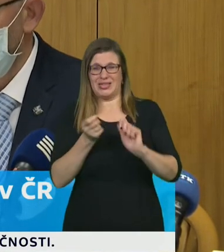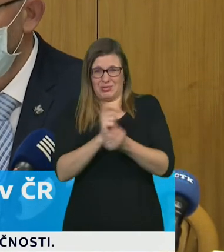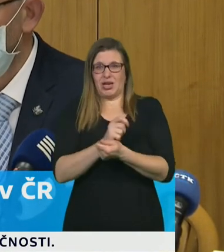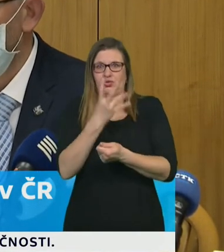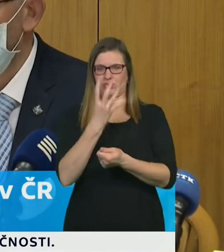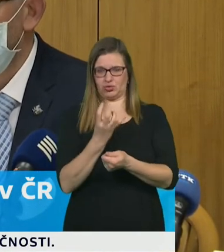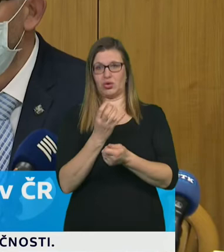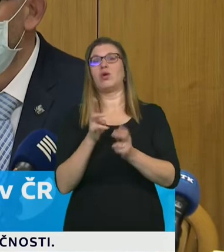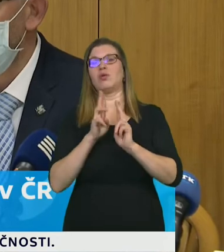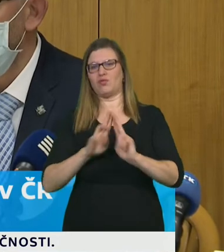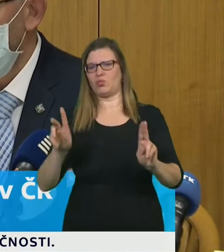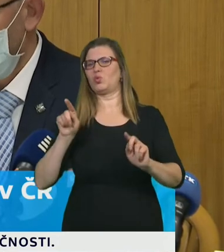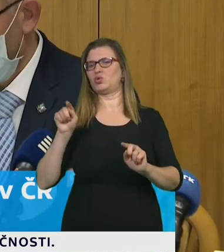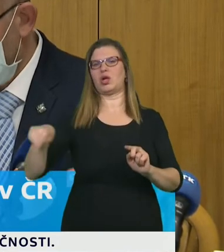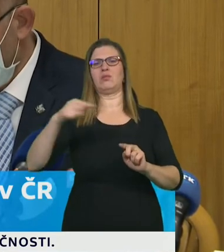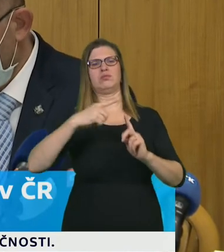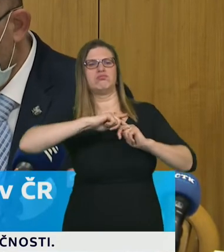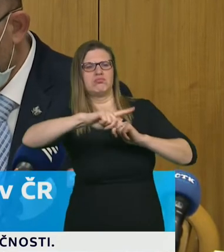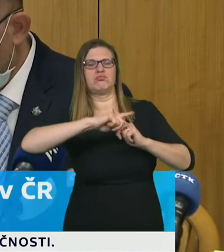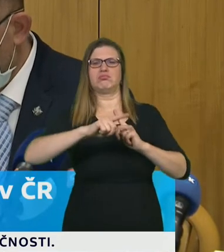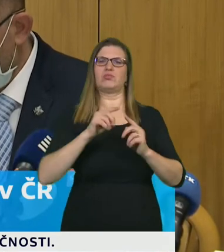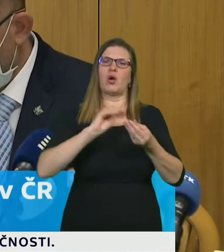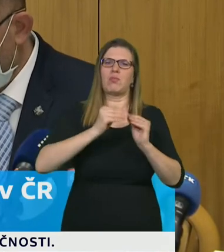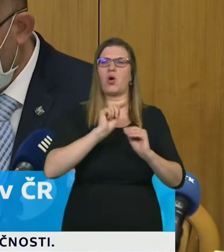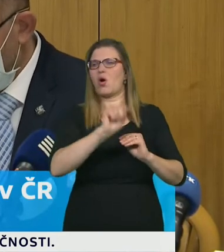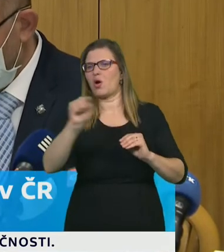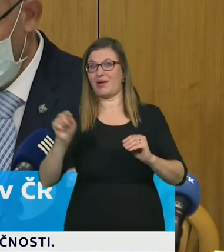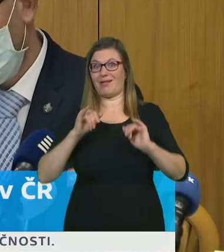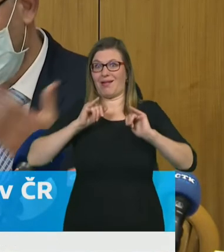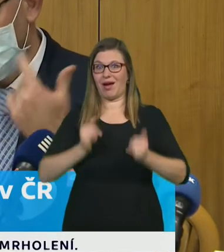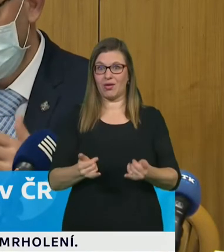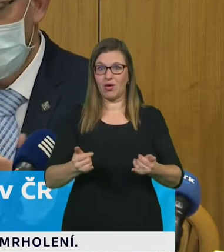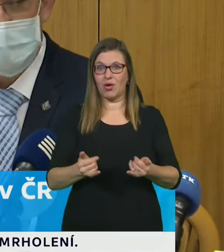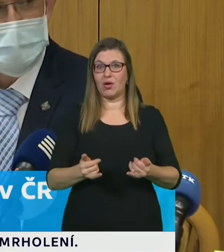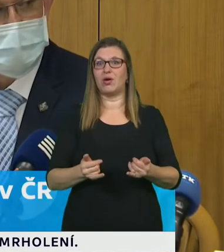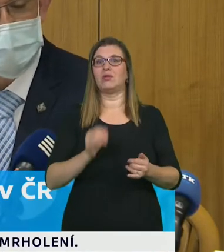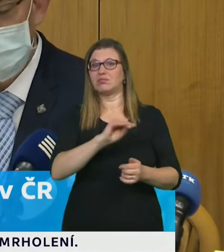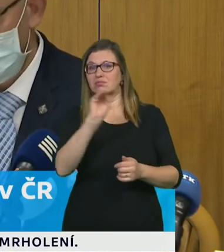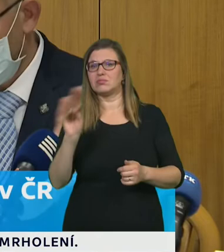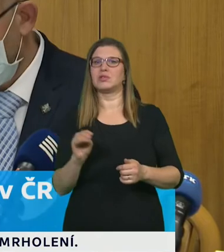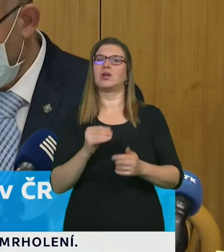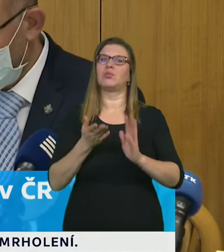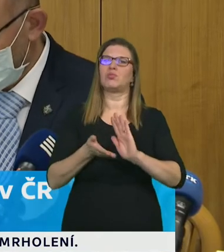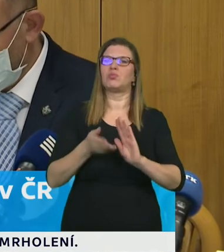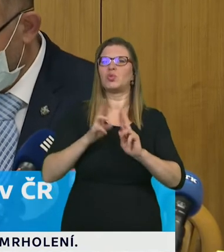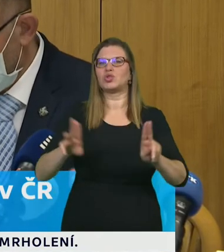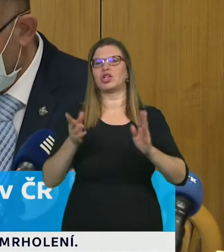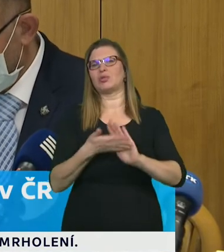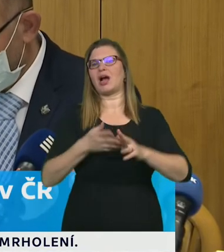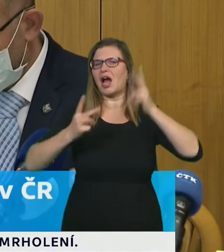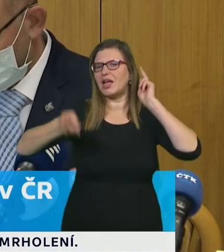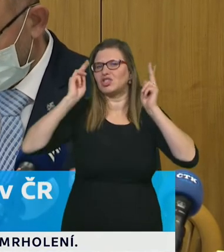obchodníkovi v ulici a budeme moci zajít například nebo já asi ne ke kadeřnici ale tady paní doktorka